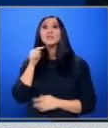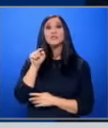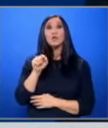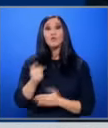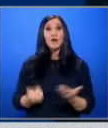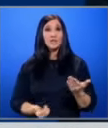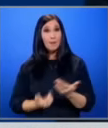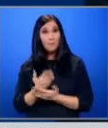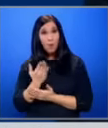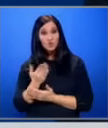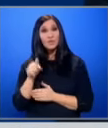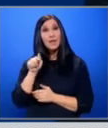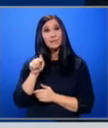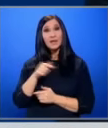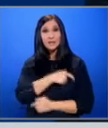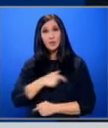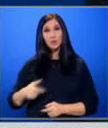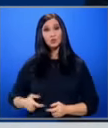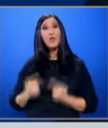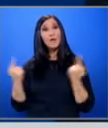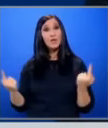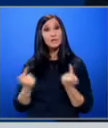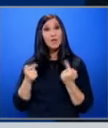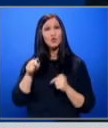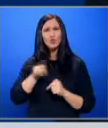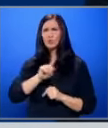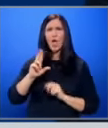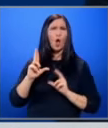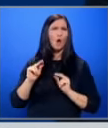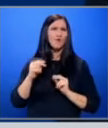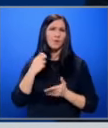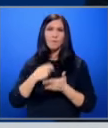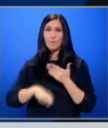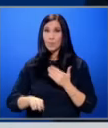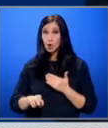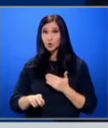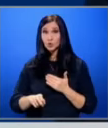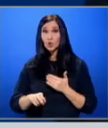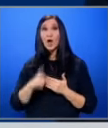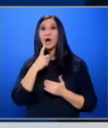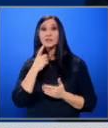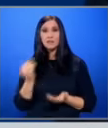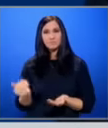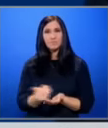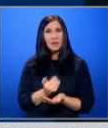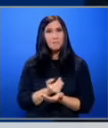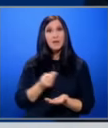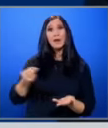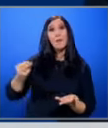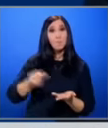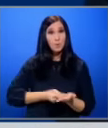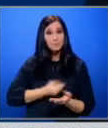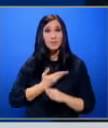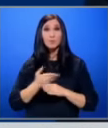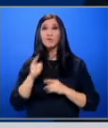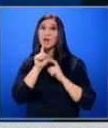започваме тази национална инициатива. Тук не говорим просто за събиране на подписи и провеждане